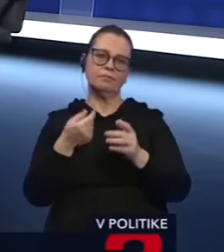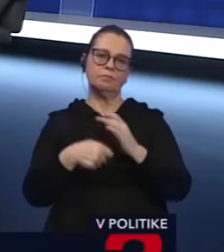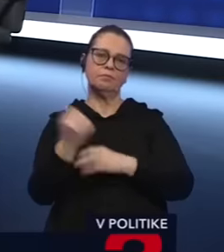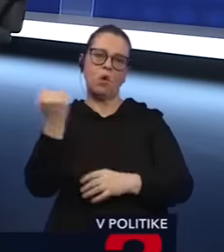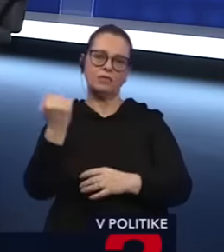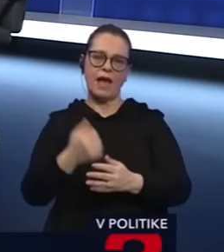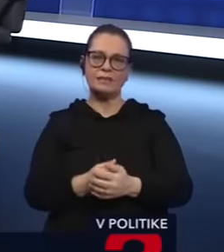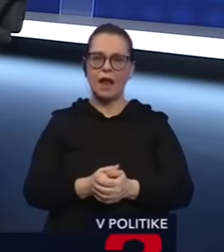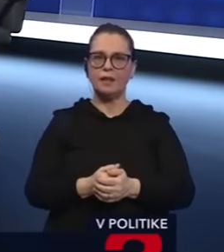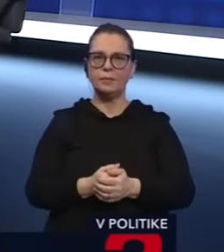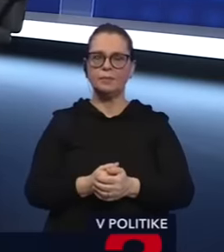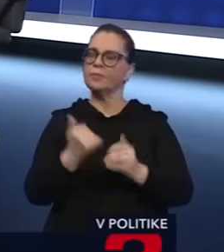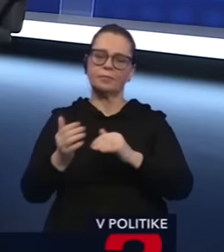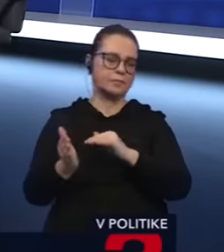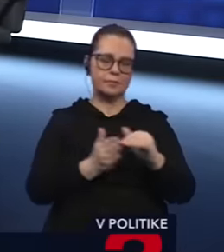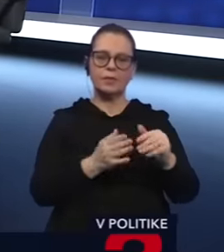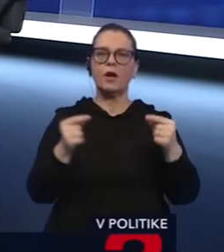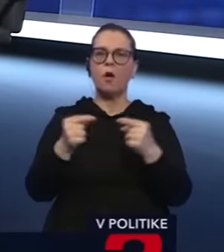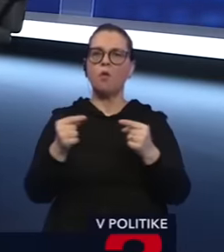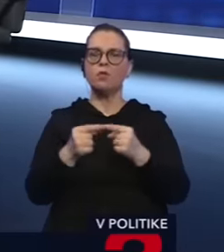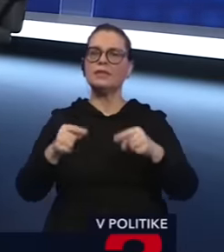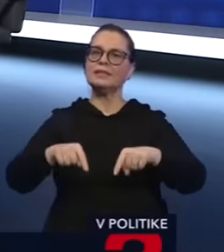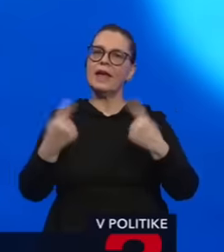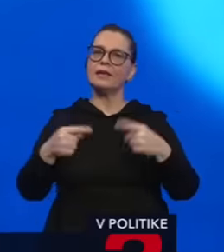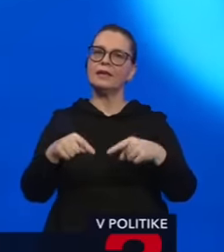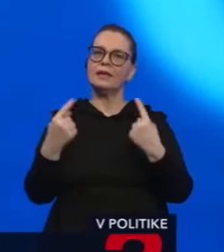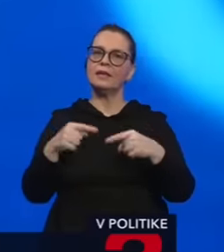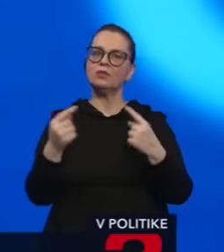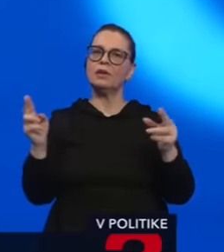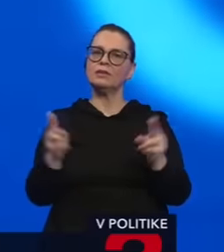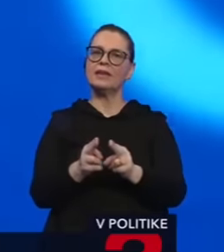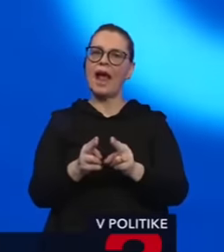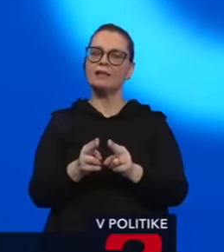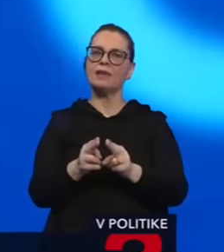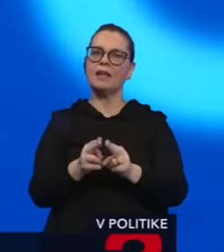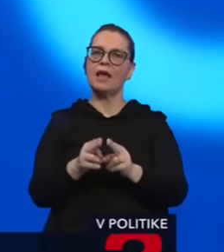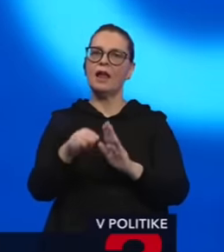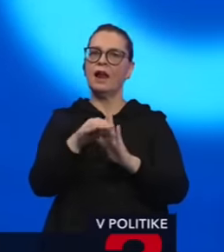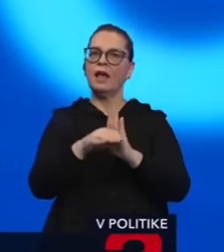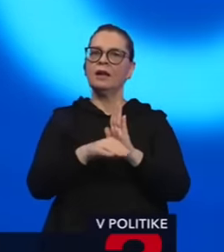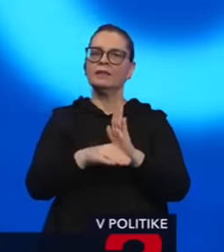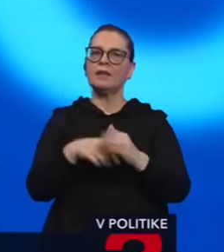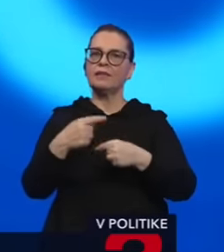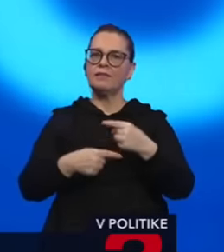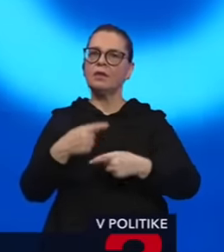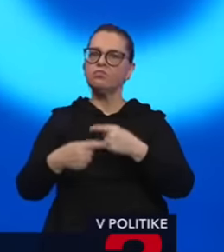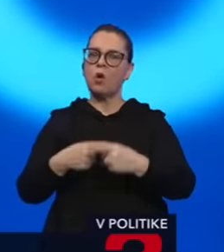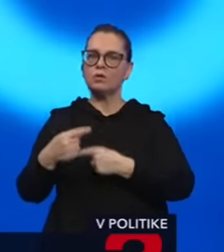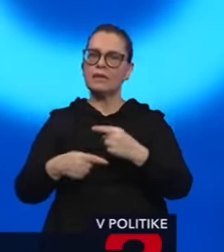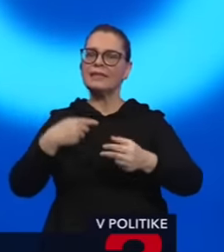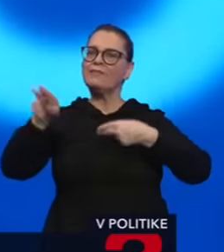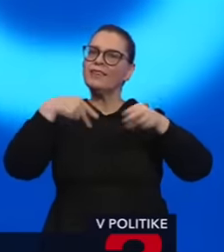na tú debatu, keď opozícia veľmi výrazne kritizuje skrátenie legislatívneho procesu v